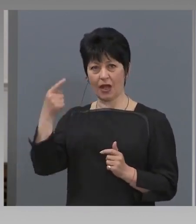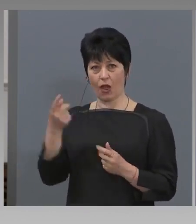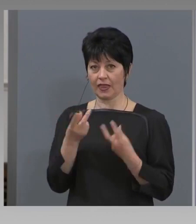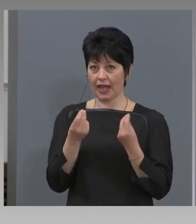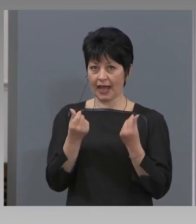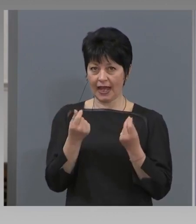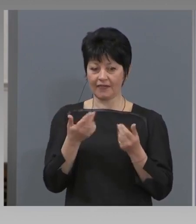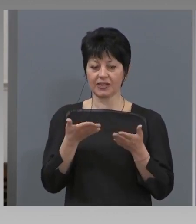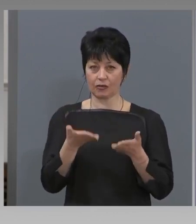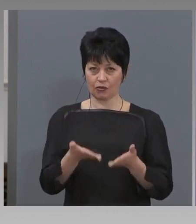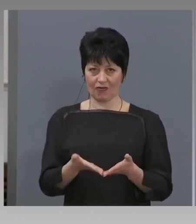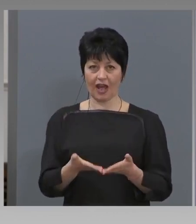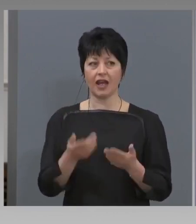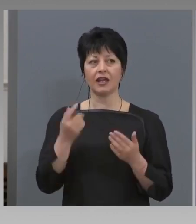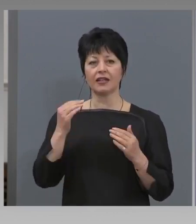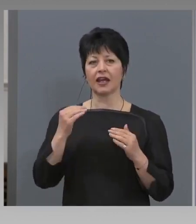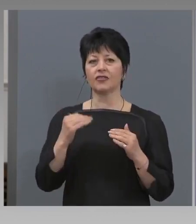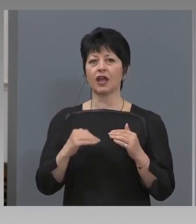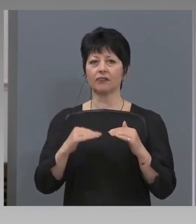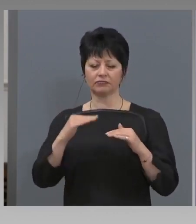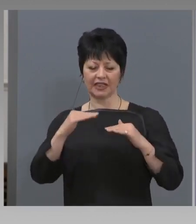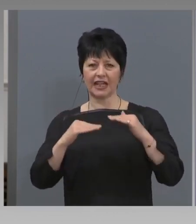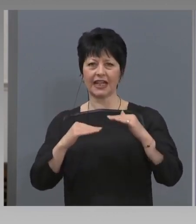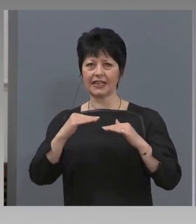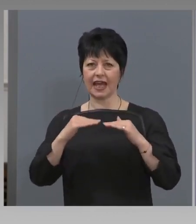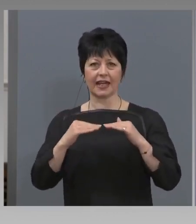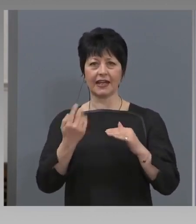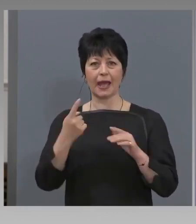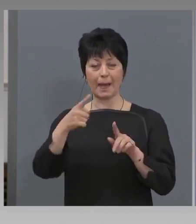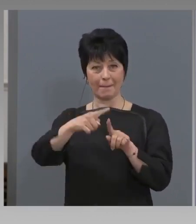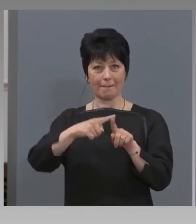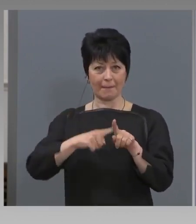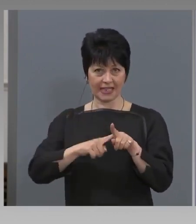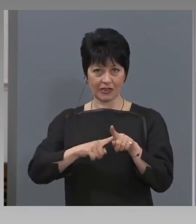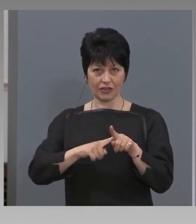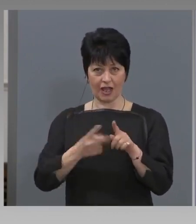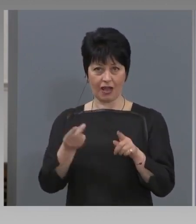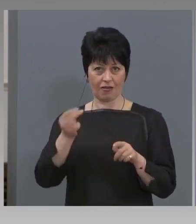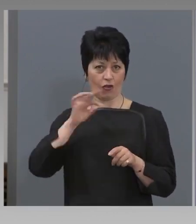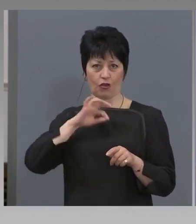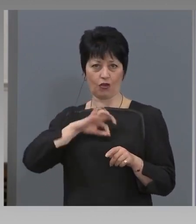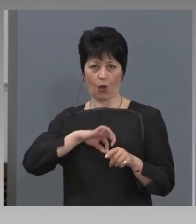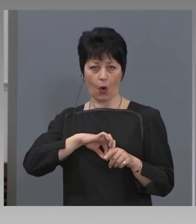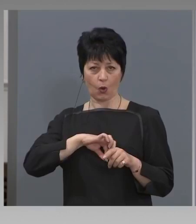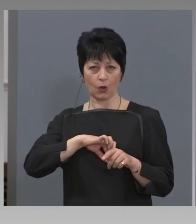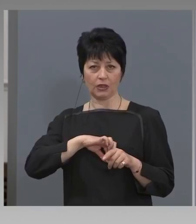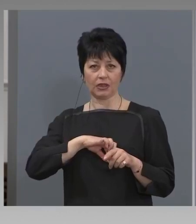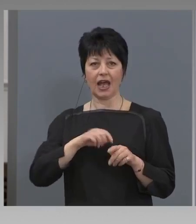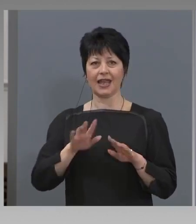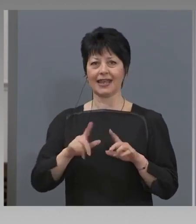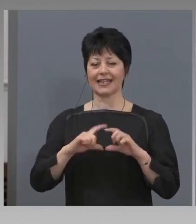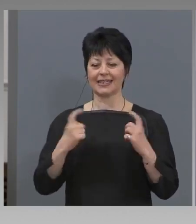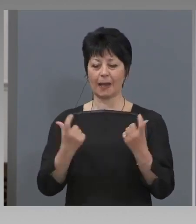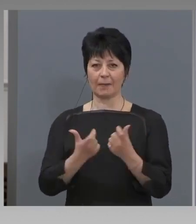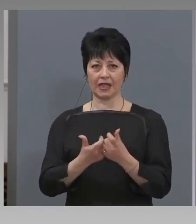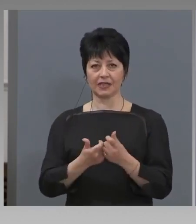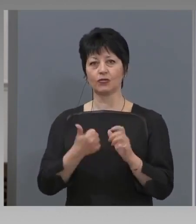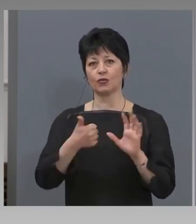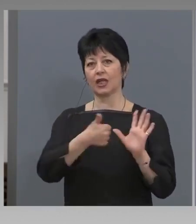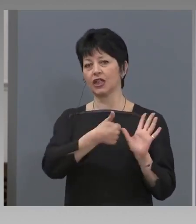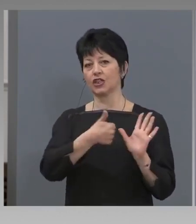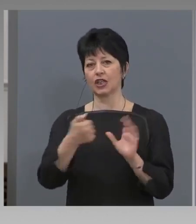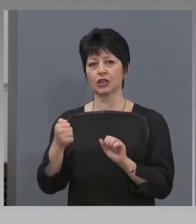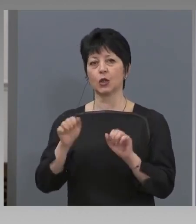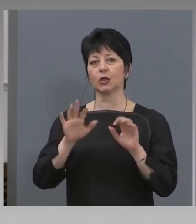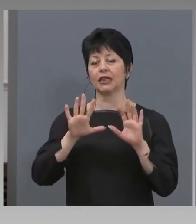Като по доходния критерий е месечният доход на член на семейството да бъде 610 лева,